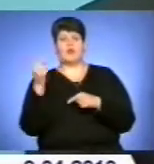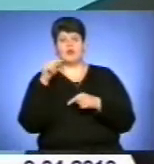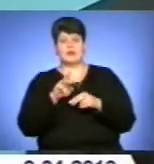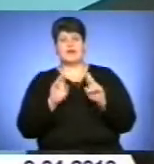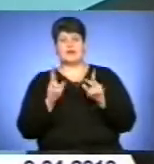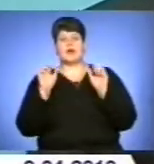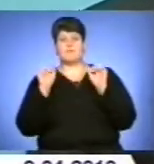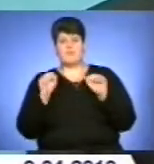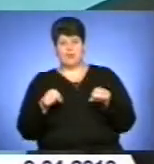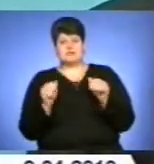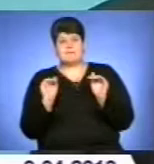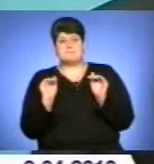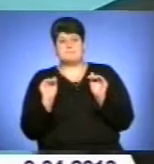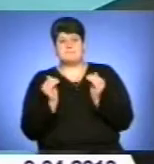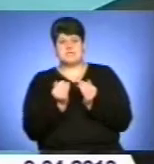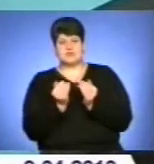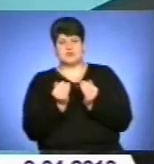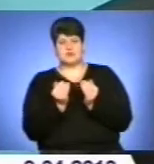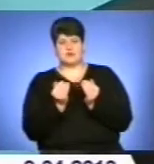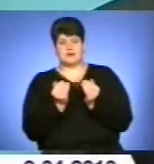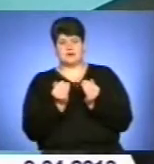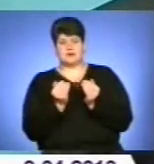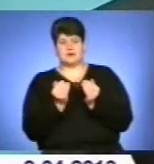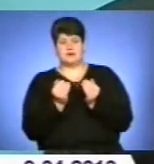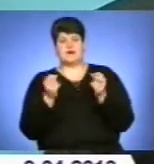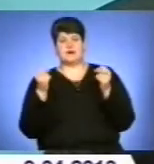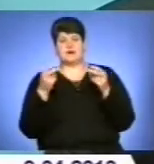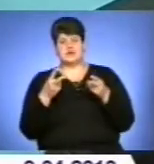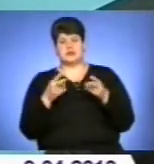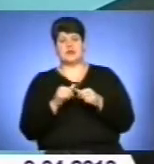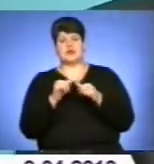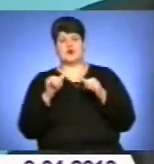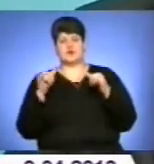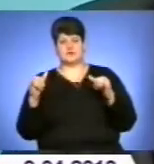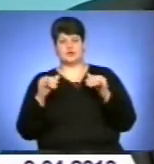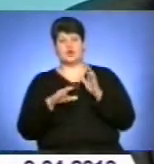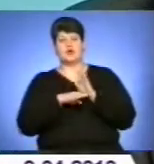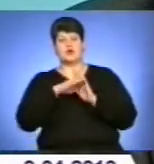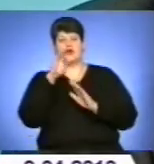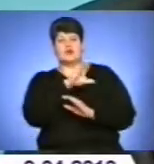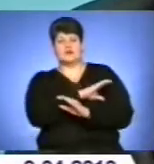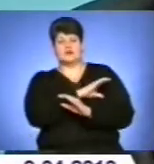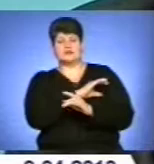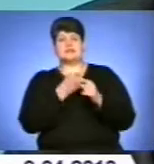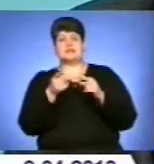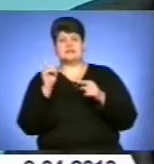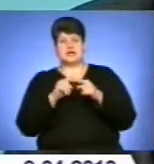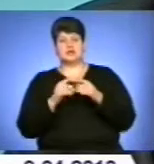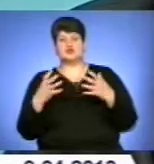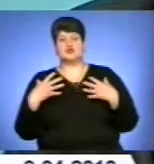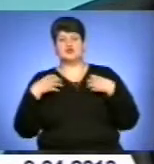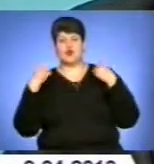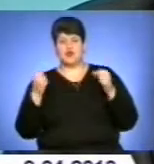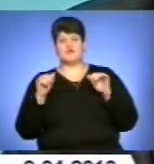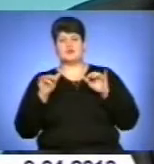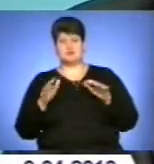мінімізувати ризики розвитку гіпертонії, то вони тільки одні – це здоровий спосіб